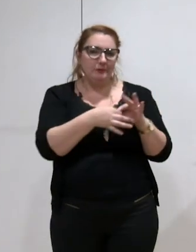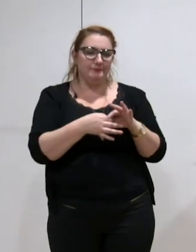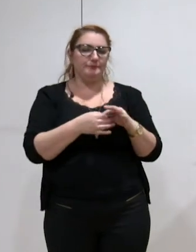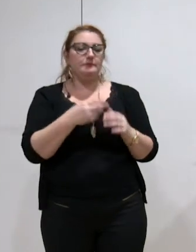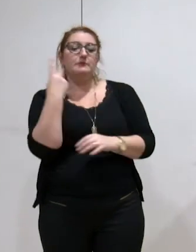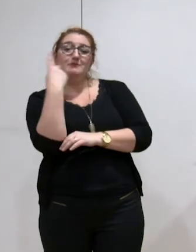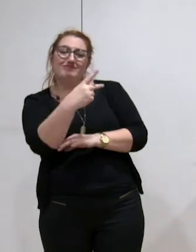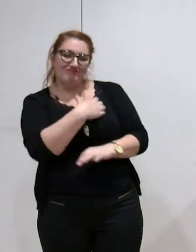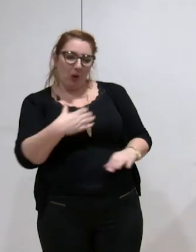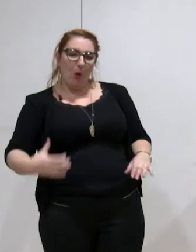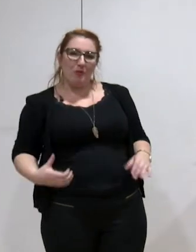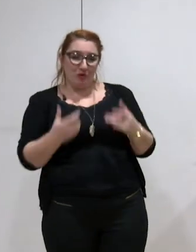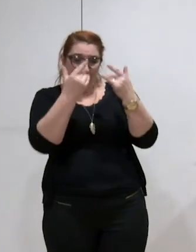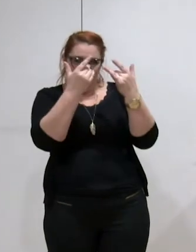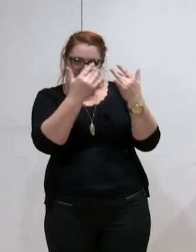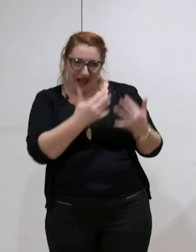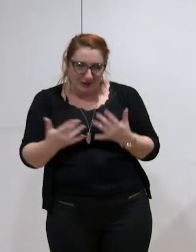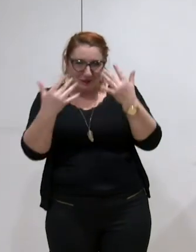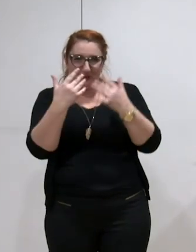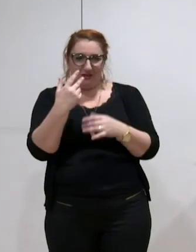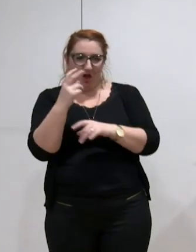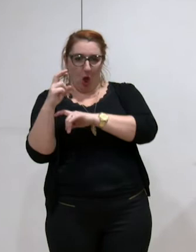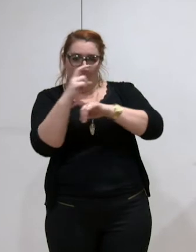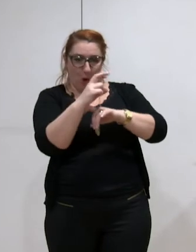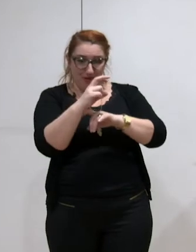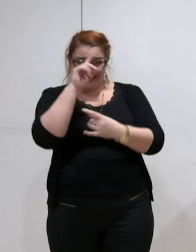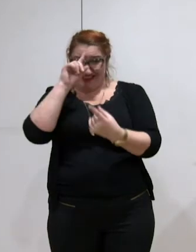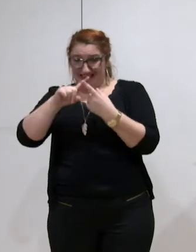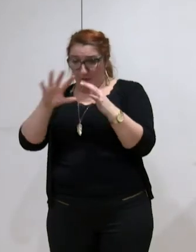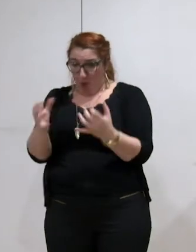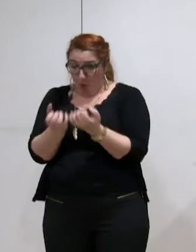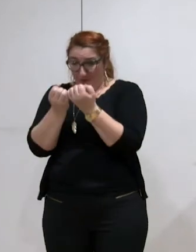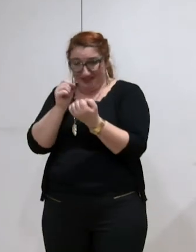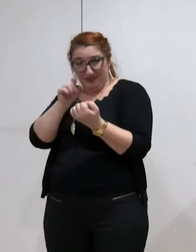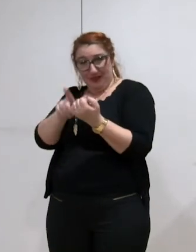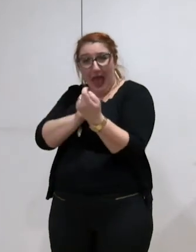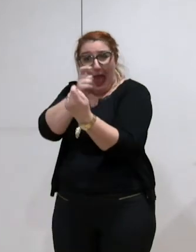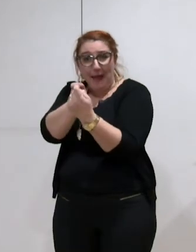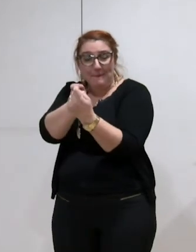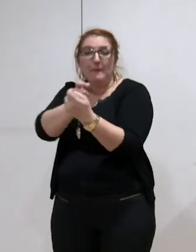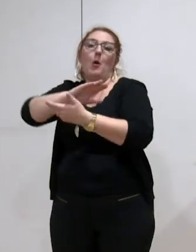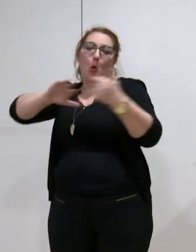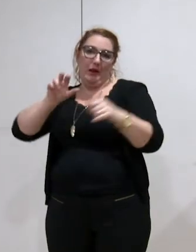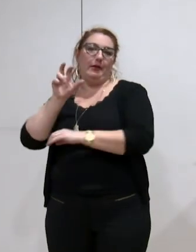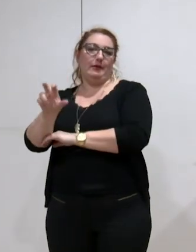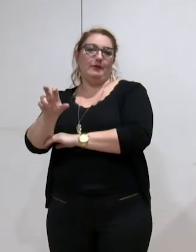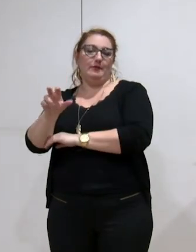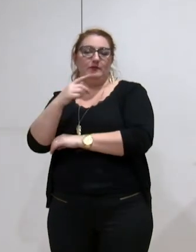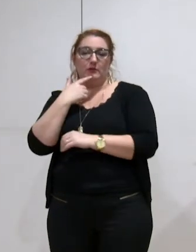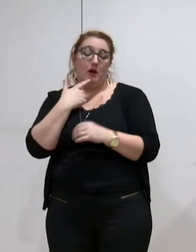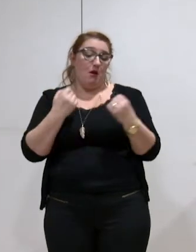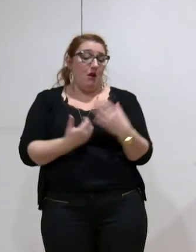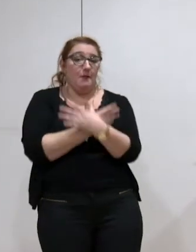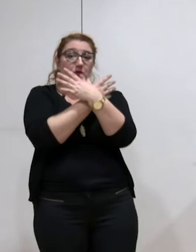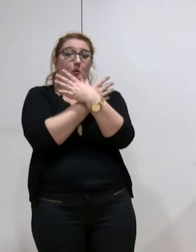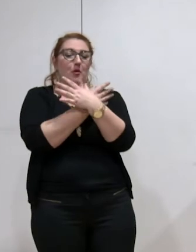communes, restait lié à ces compétences. Et finalement, la métropole rembourse, dans